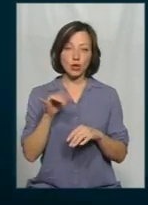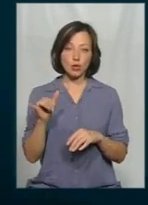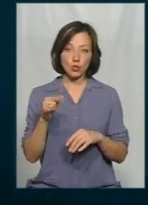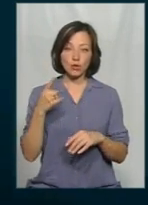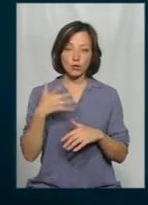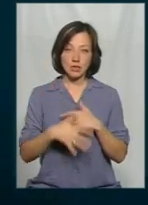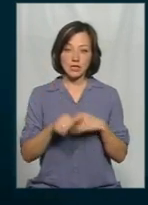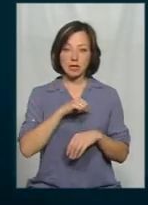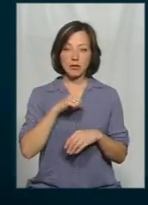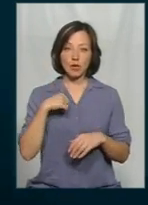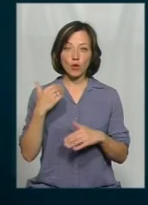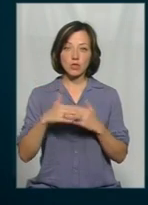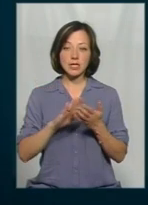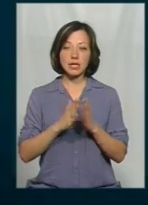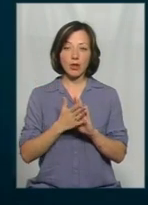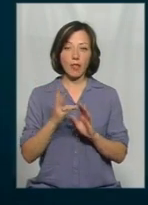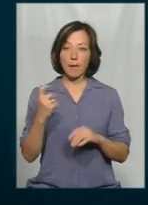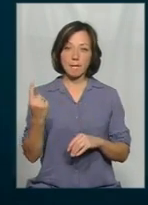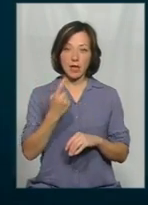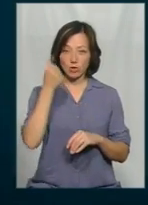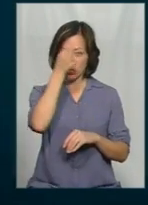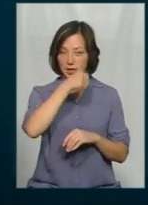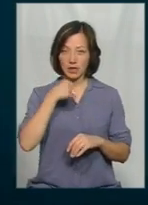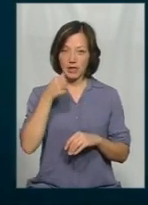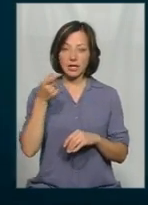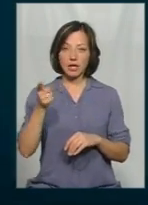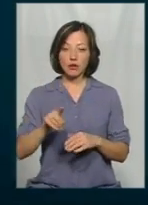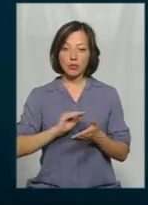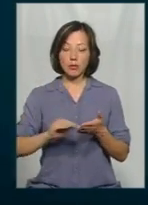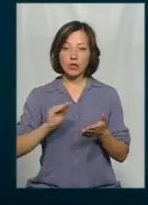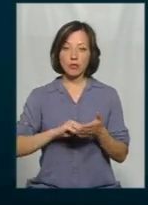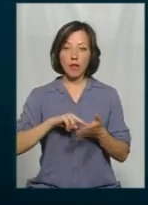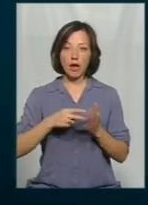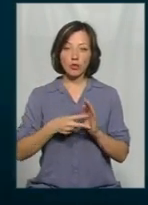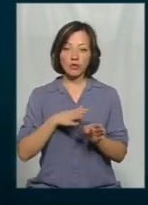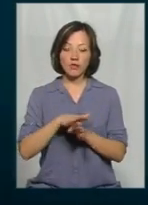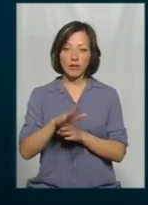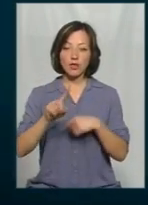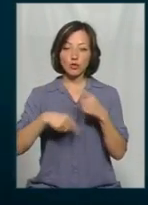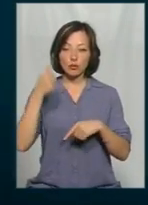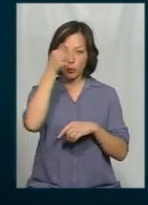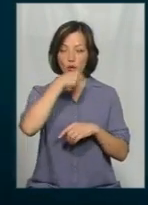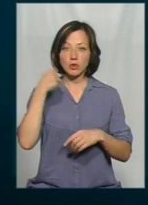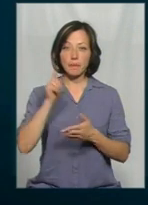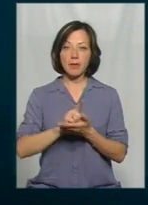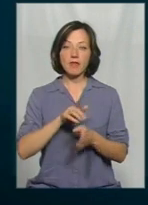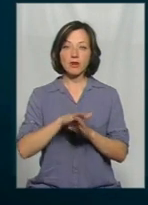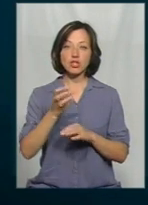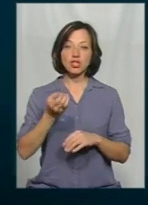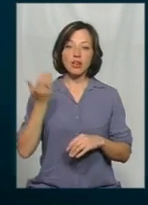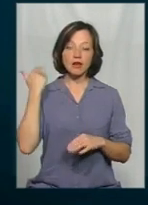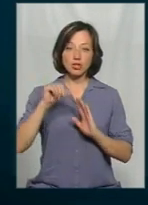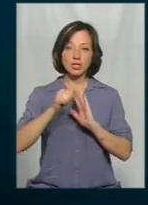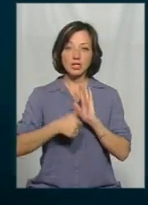самі розумієте, вже ситуація йде не перший рік. І те, що вони пишуть, що вони планують виконати у наступному році, вони мали виконати ще у